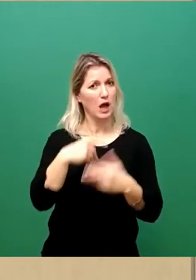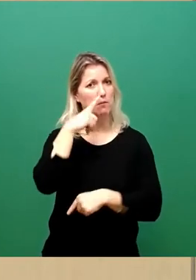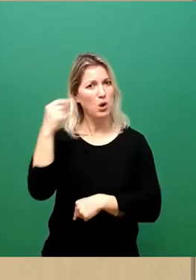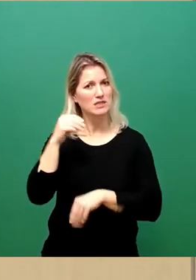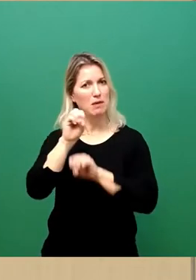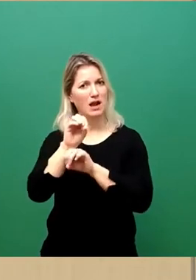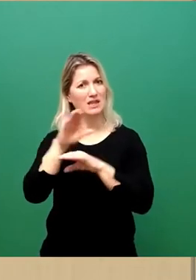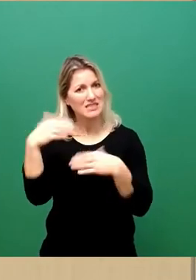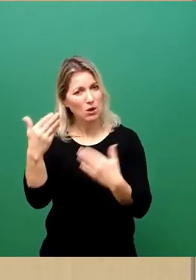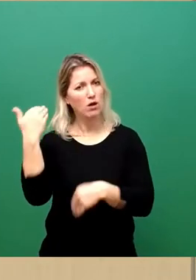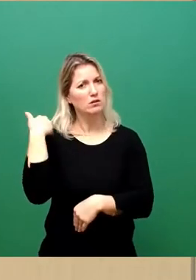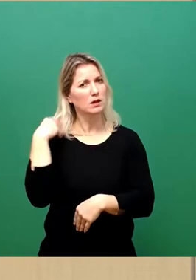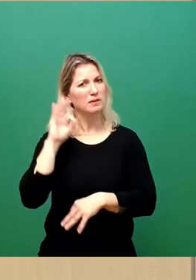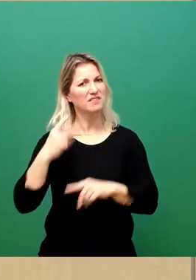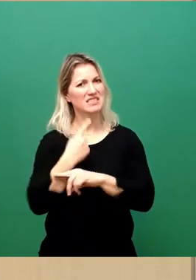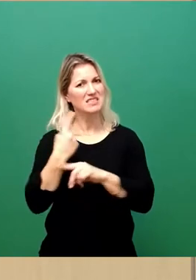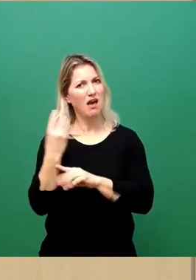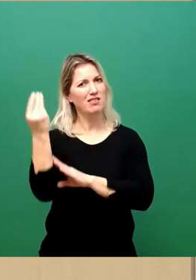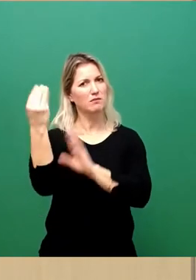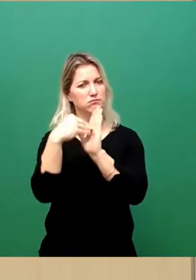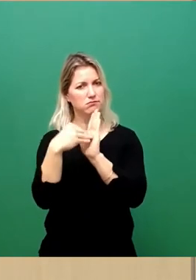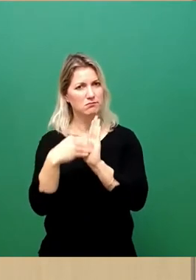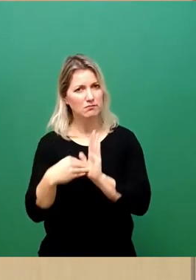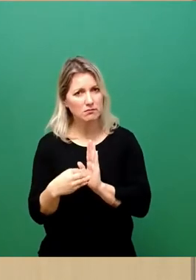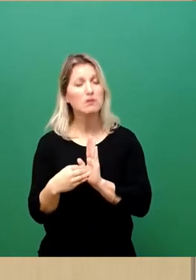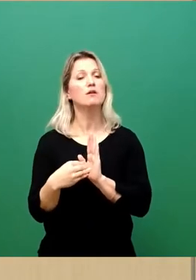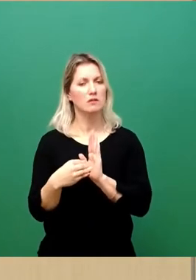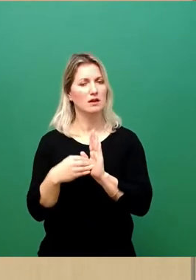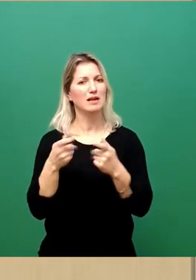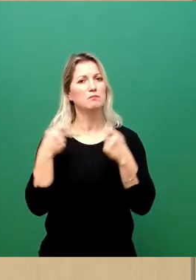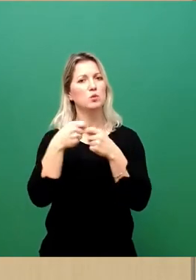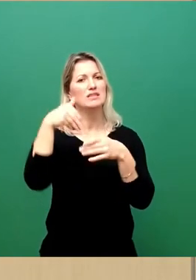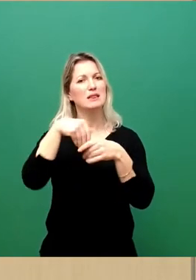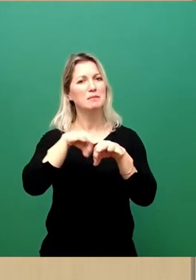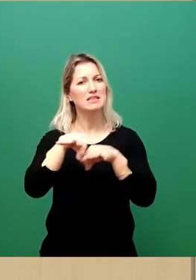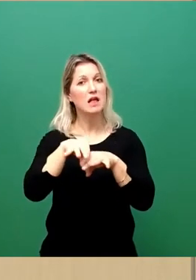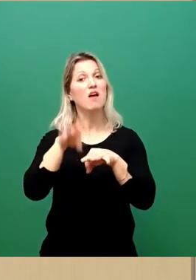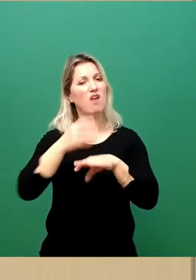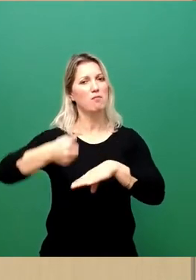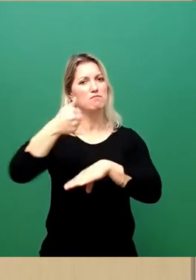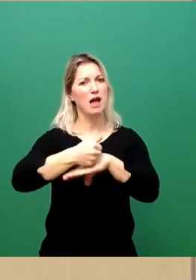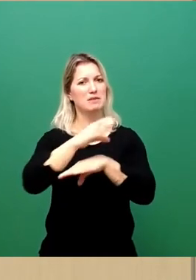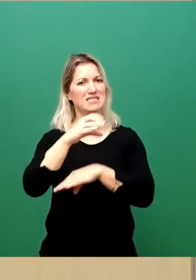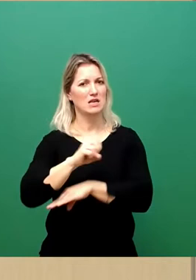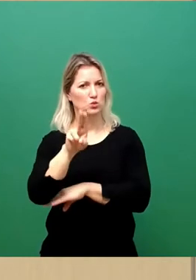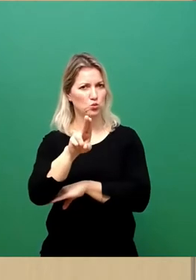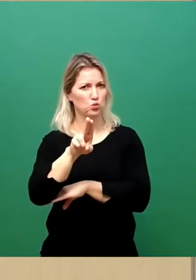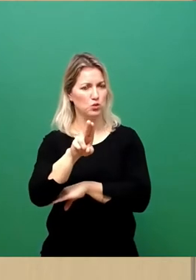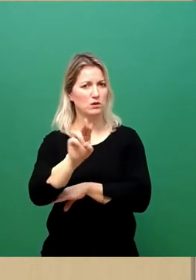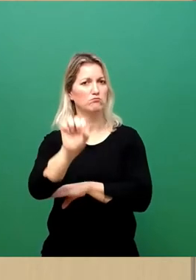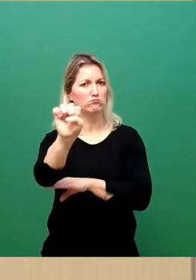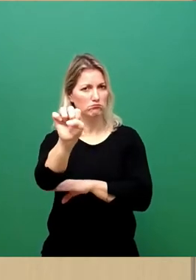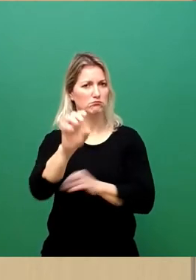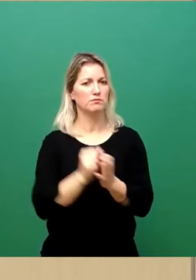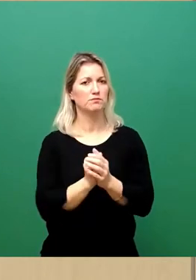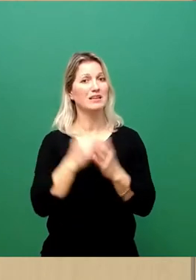gemacht worden, als das Bundesinnenministerium CSU geführt worden ist. Jetzt ist es SPD